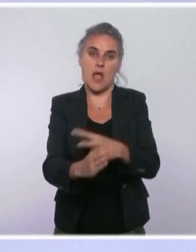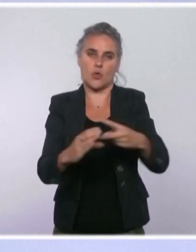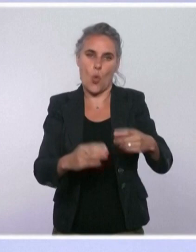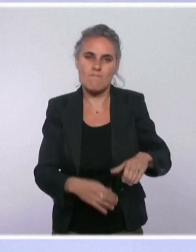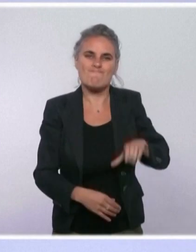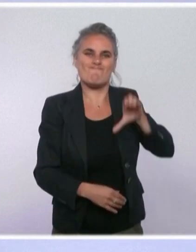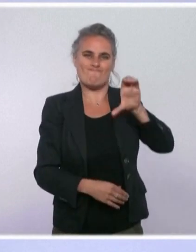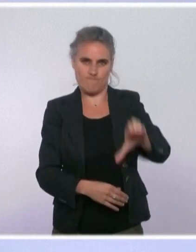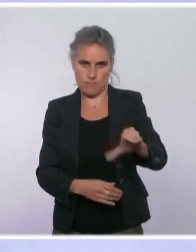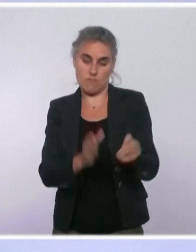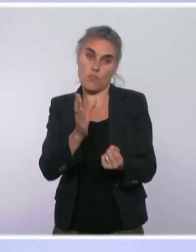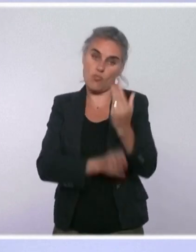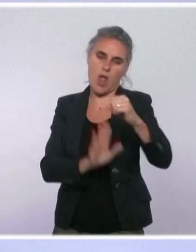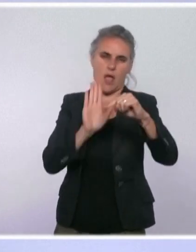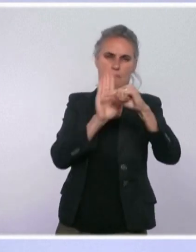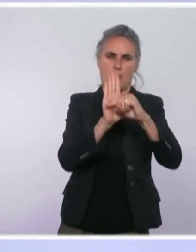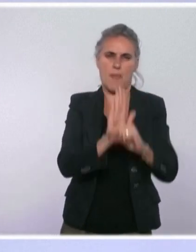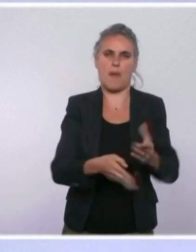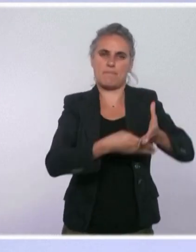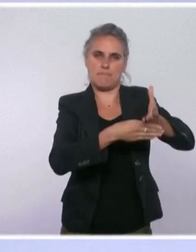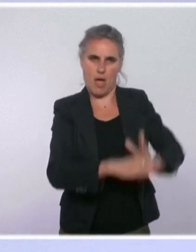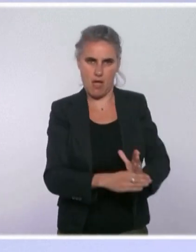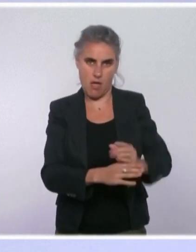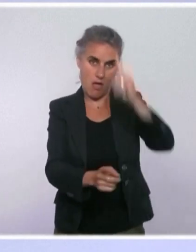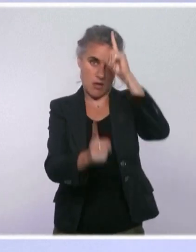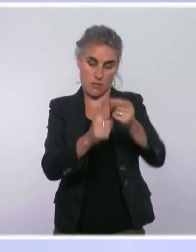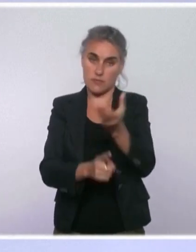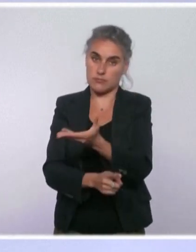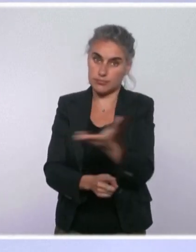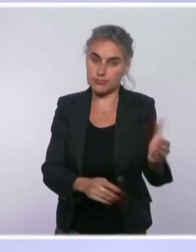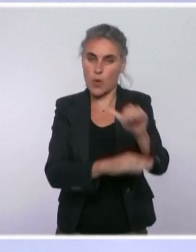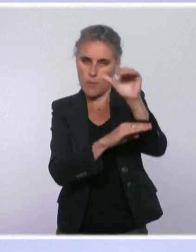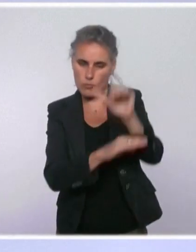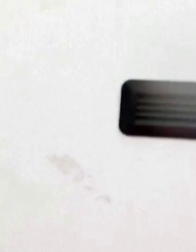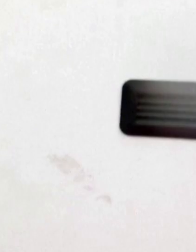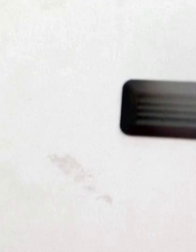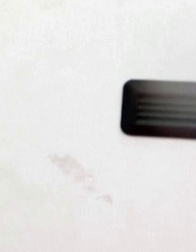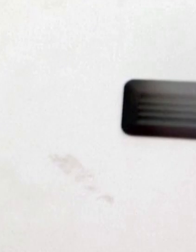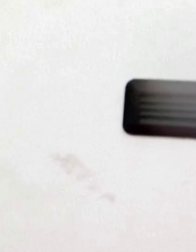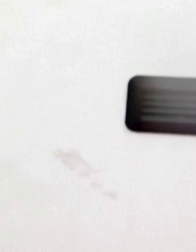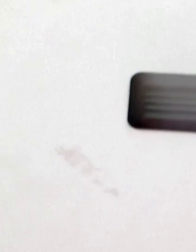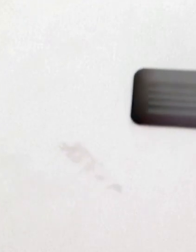de mesures nouvelles pour protéger nos compatriotes contre la vie chère.